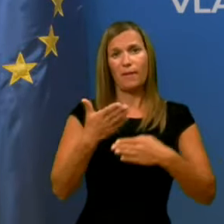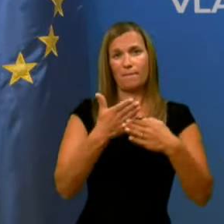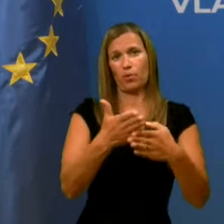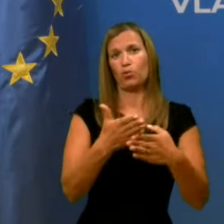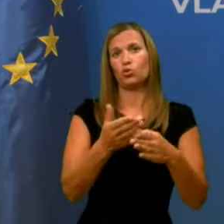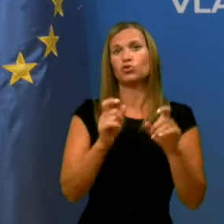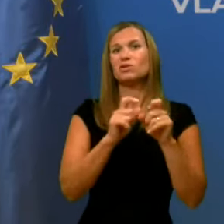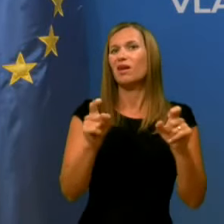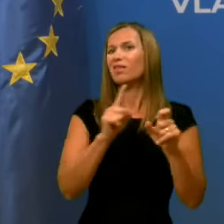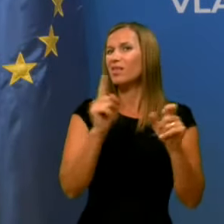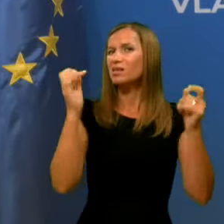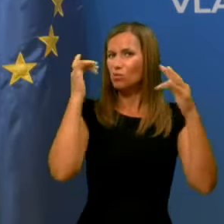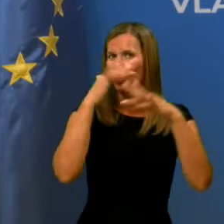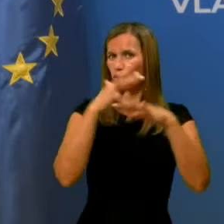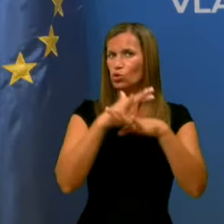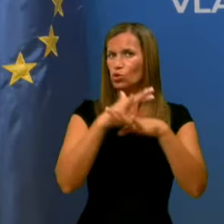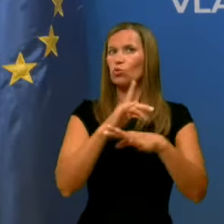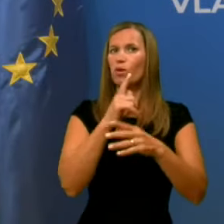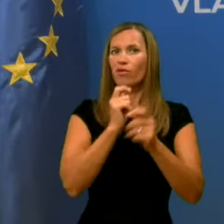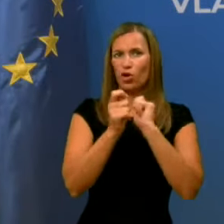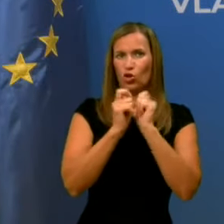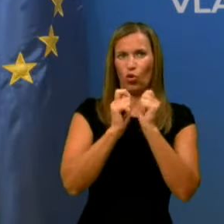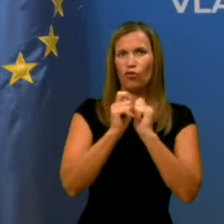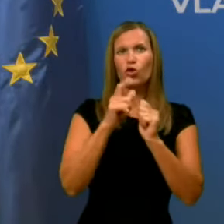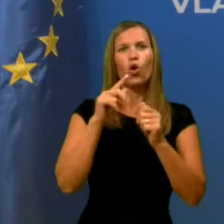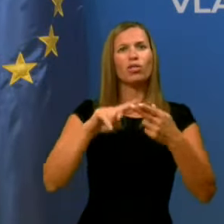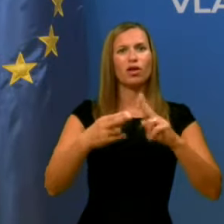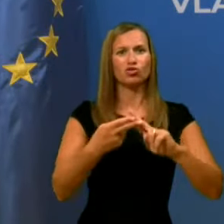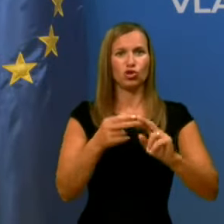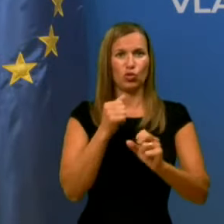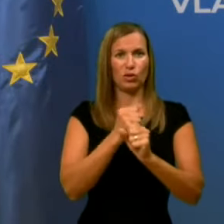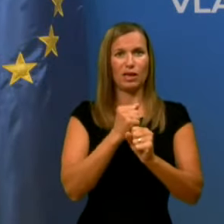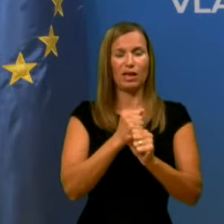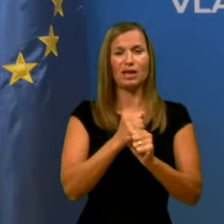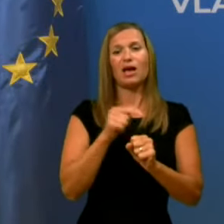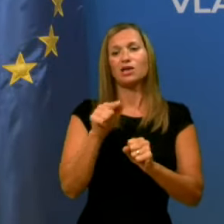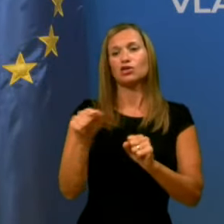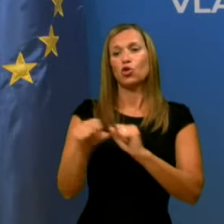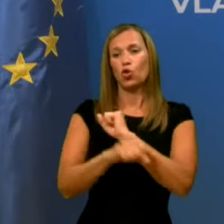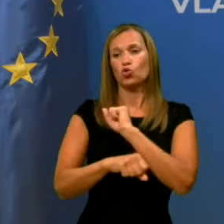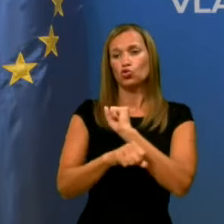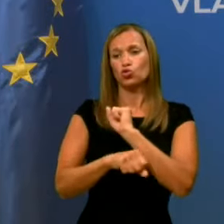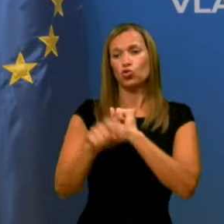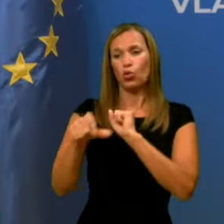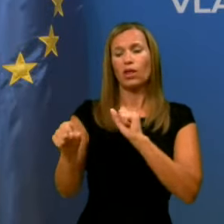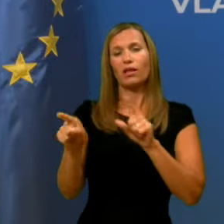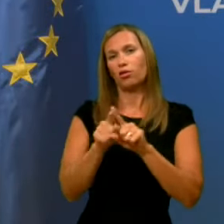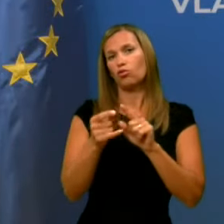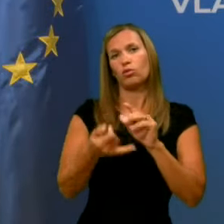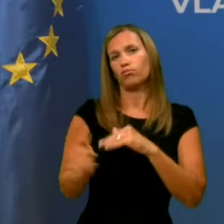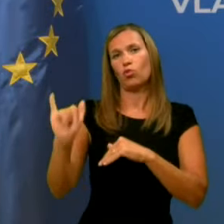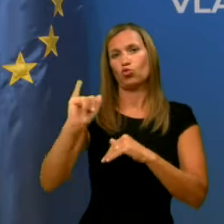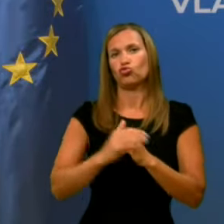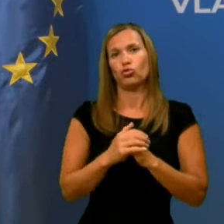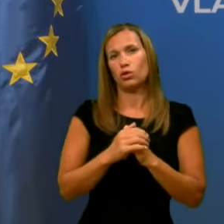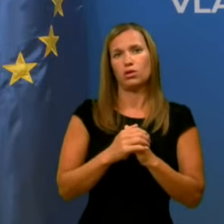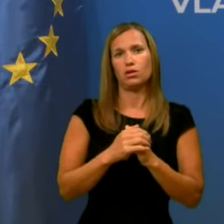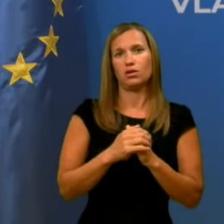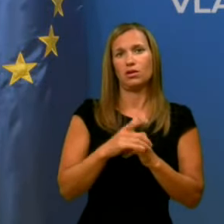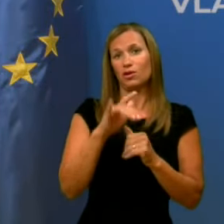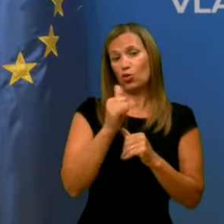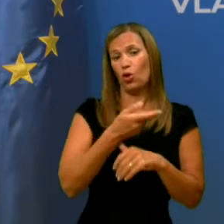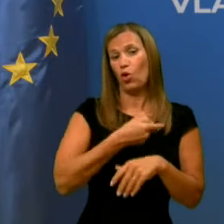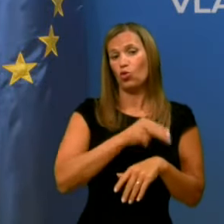nesporazuma v dogovoru o načinu dela so jih študentje potem tudi zapustili, kar je sveda